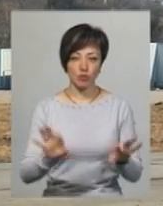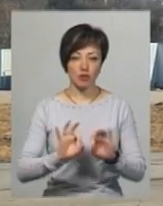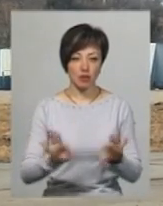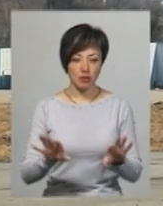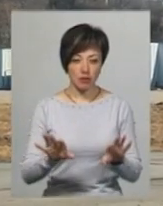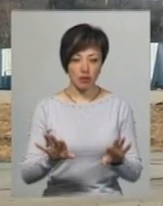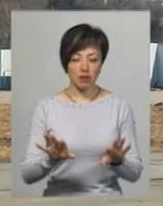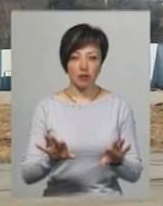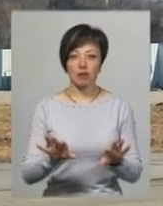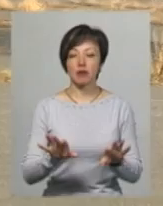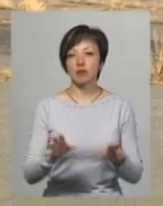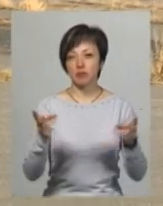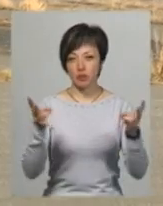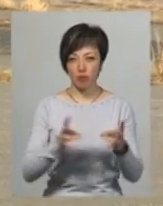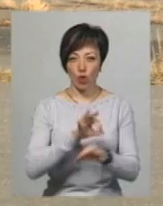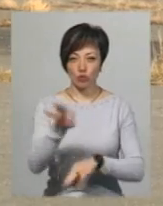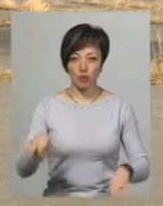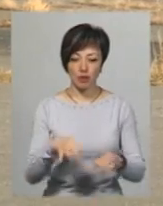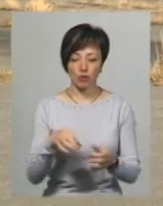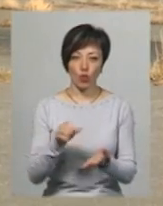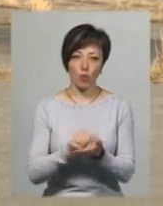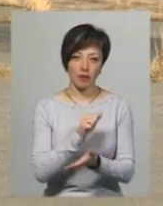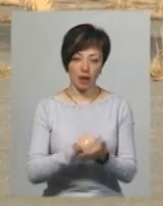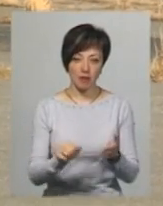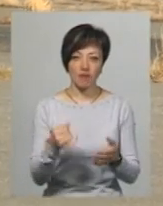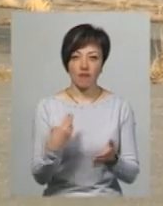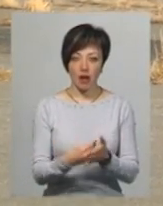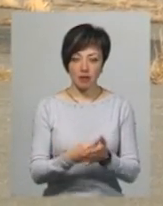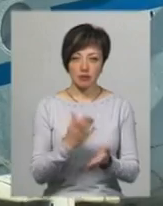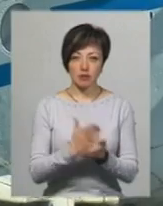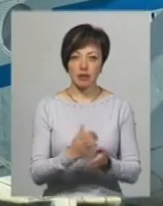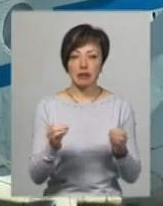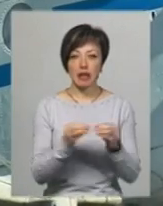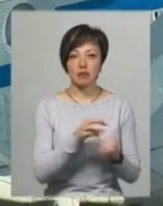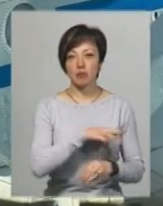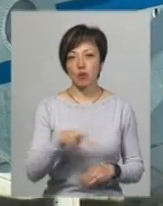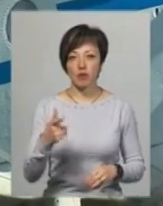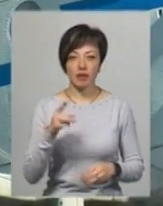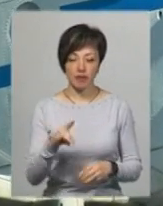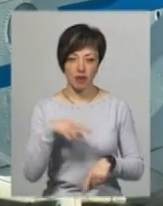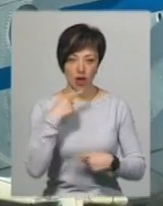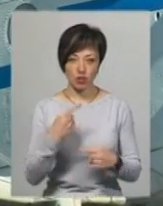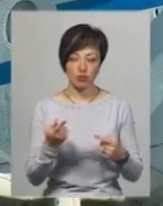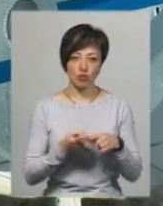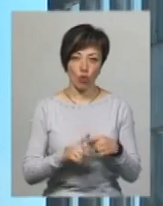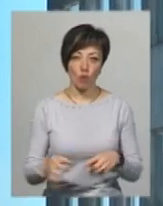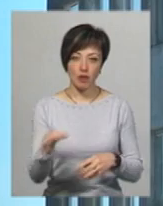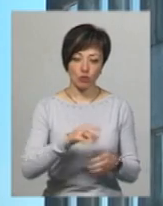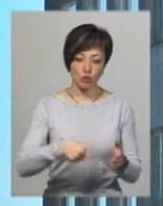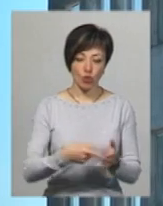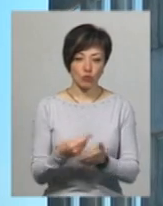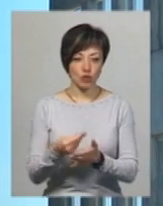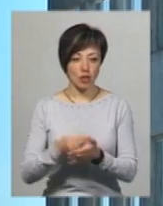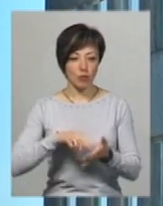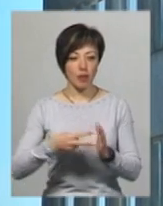Михайло Загородній, потрібно розробити проектно-кошторисну документацію. Її вартість становить майже 10 мільйонів гривень. Каже, для цього з обласного та міського